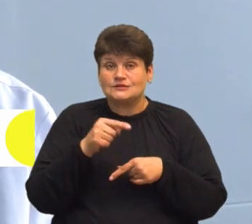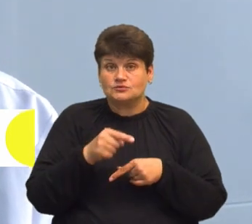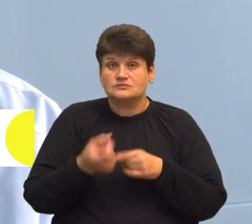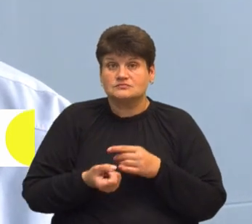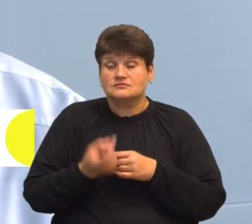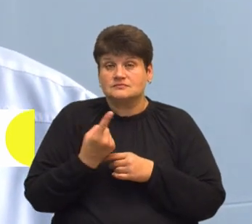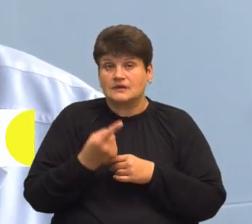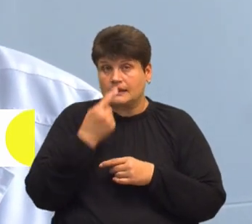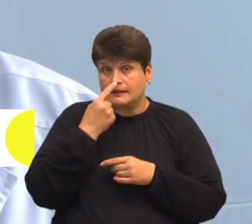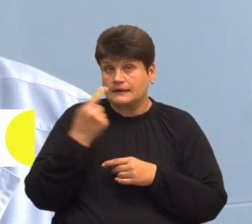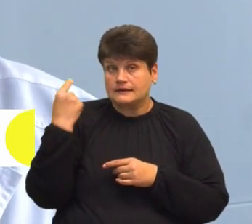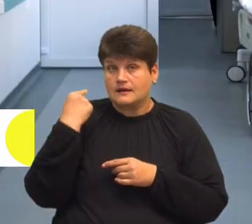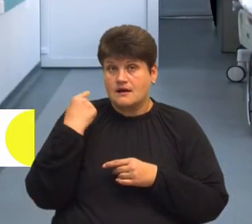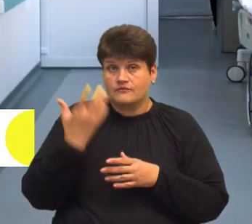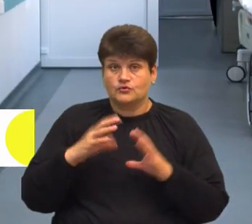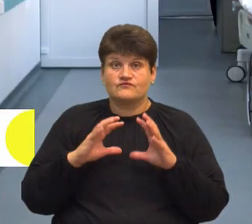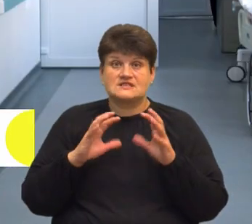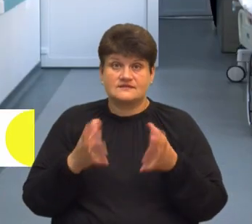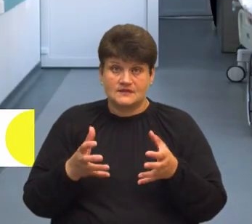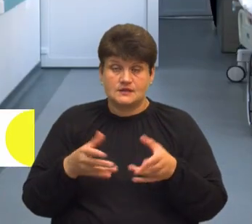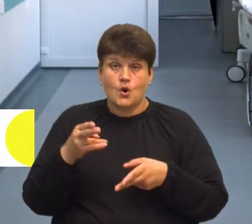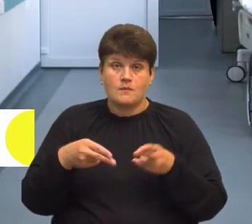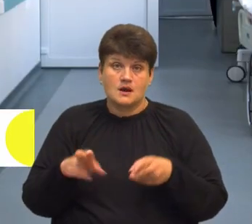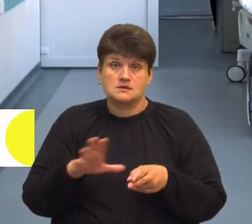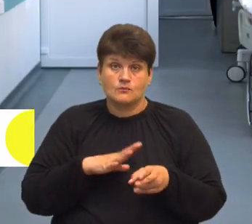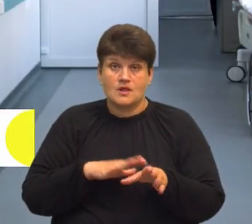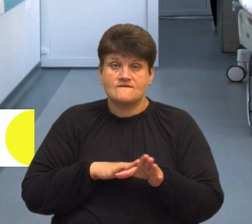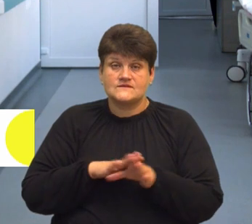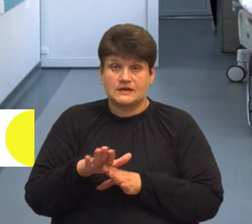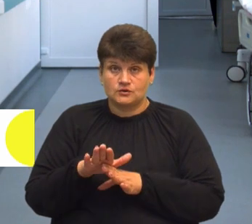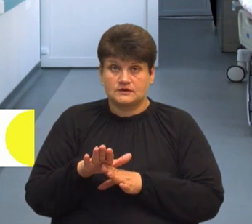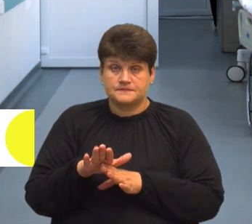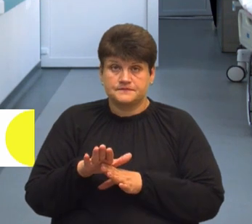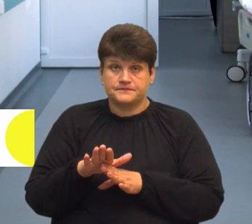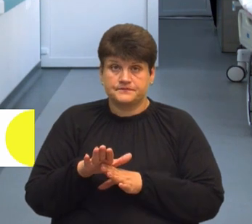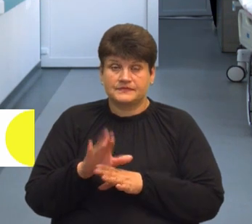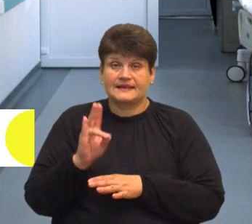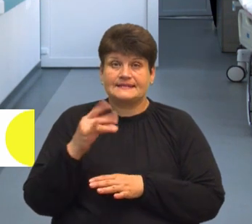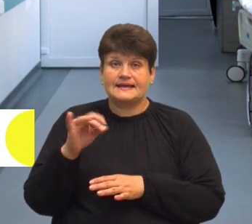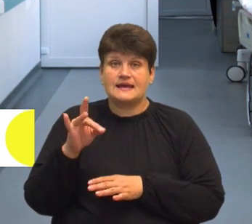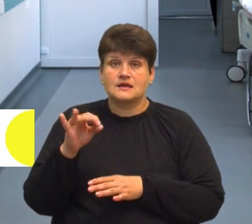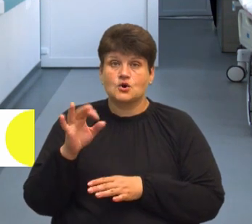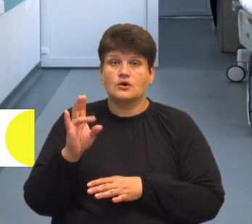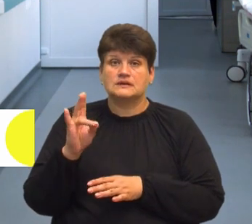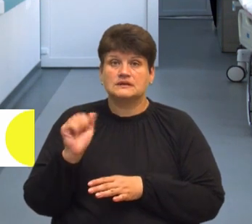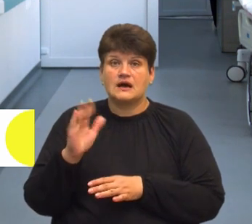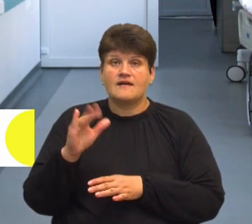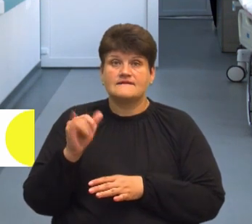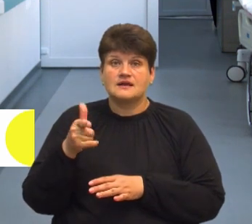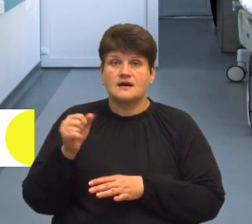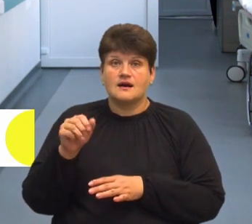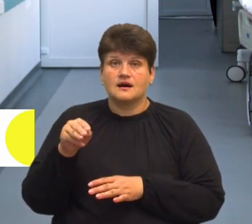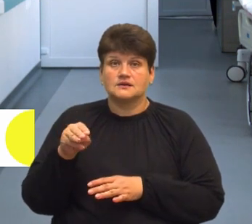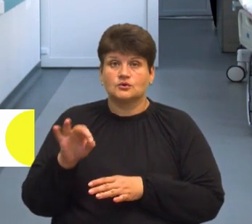відносно недавно взагалі у світі. Операція була виконана під так званим нейронавігатором, який дає можливість